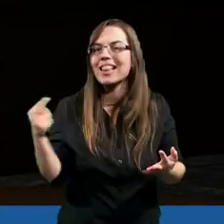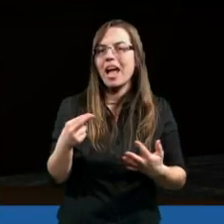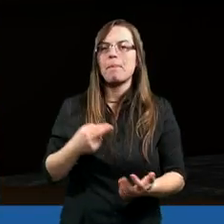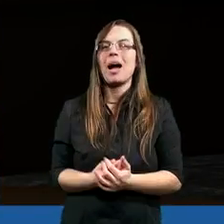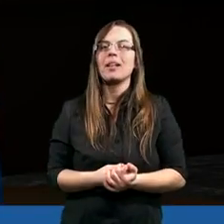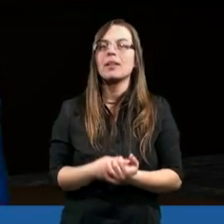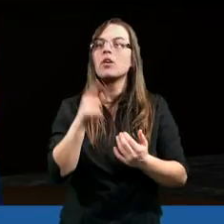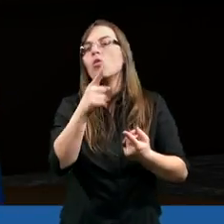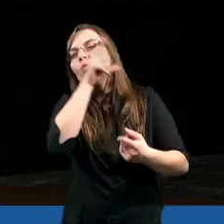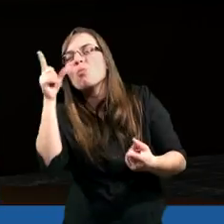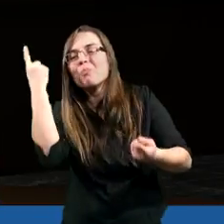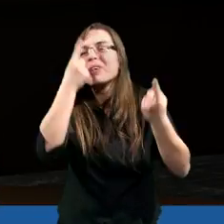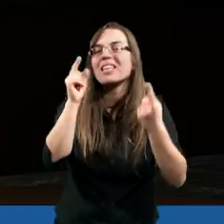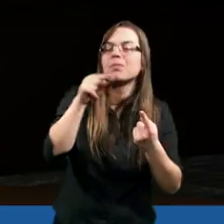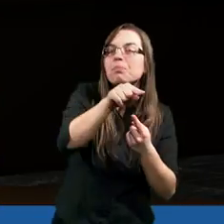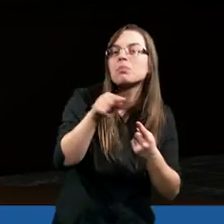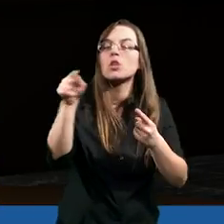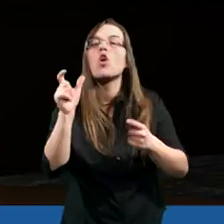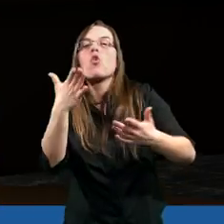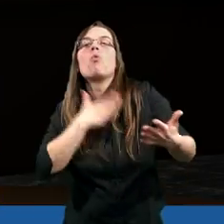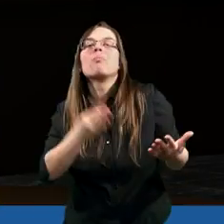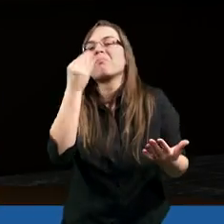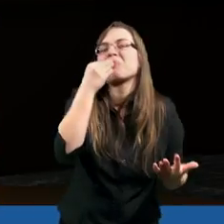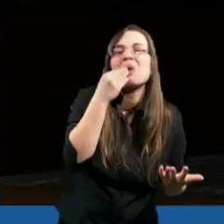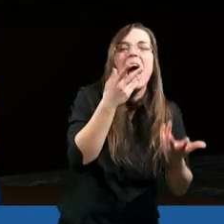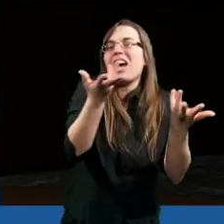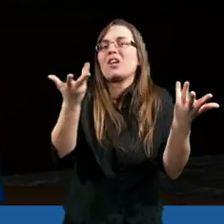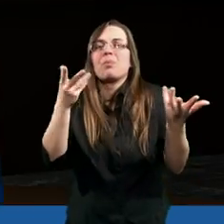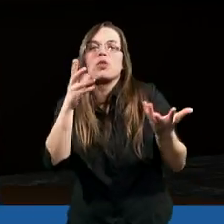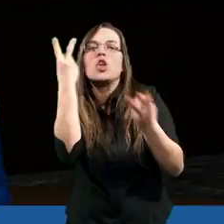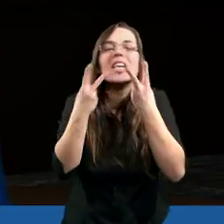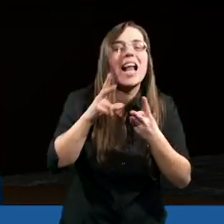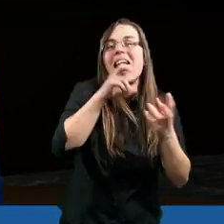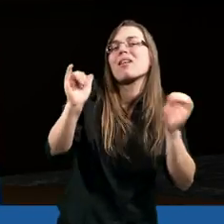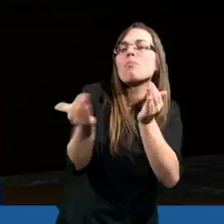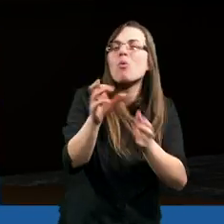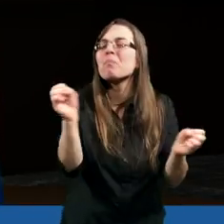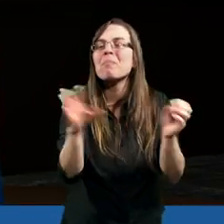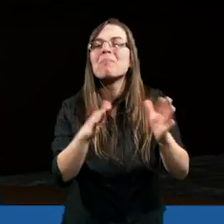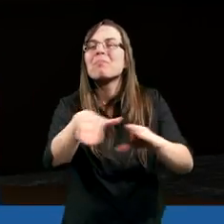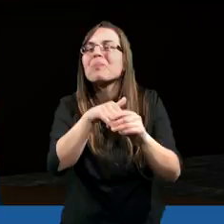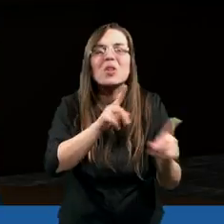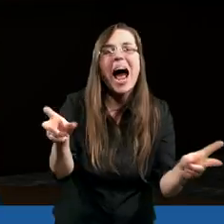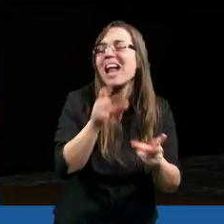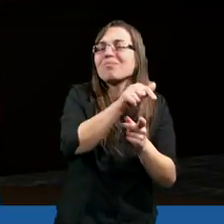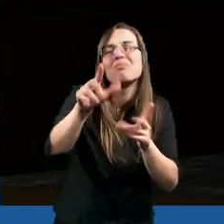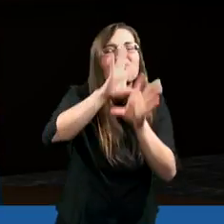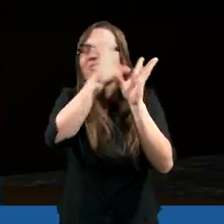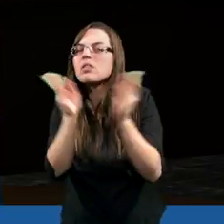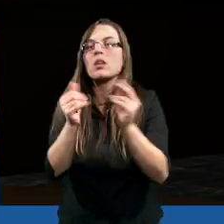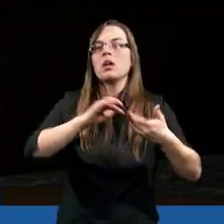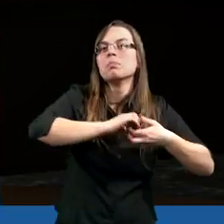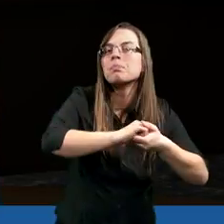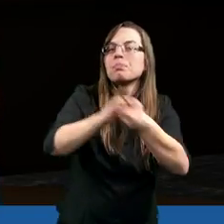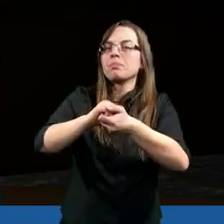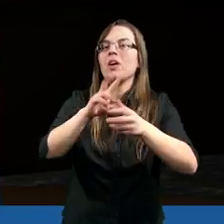zgadzać po prostu we wszystkim, jeśli chodzi o tematy teologiczne, żywienie, hobby, sposób spędzania wolnego czasu, ale to nie